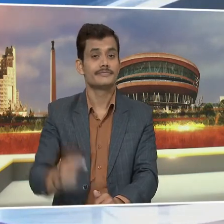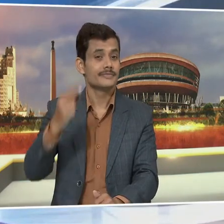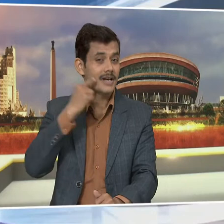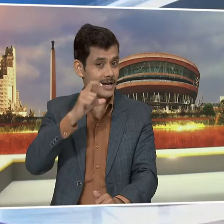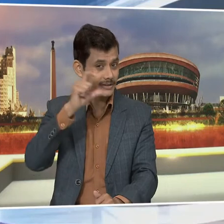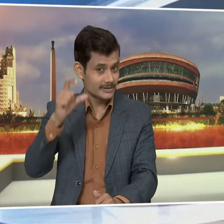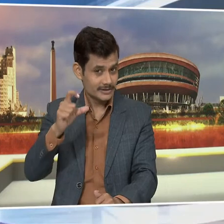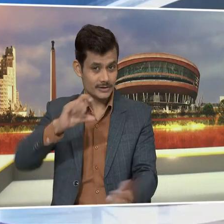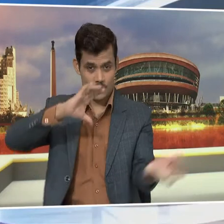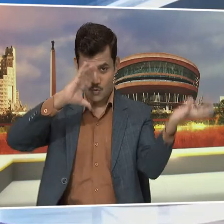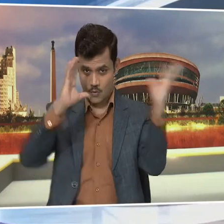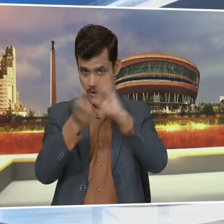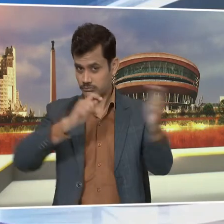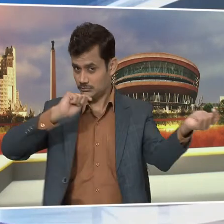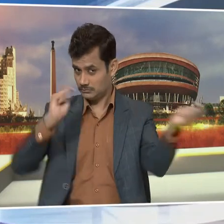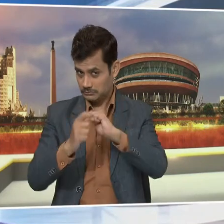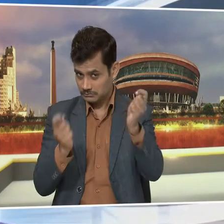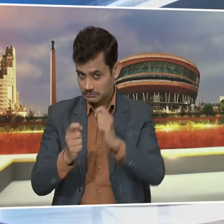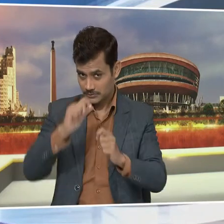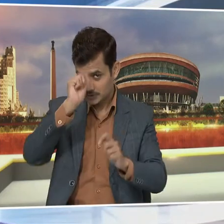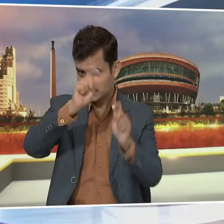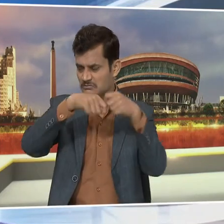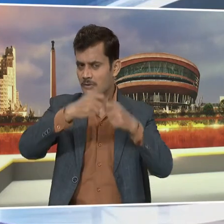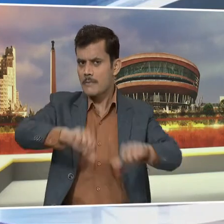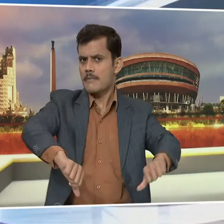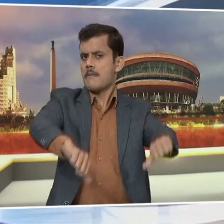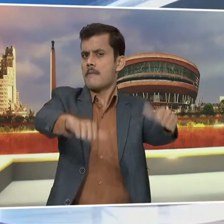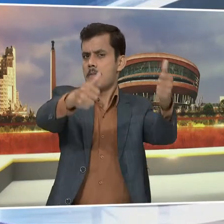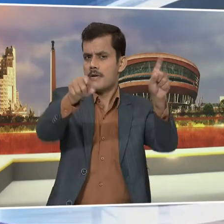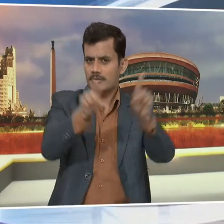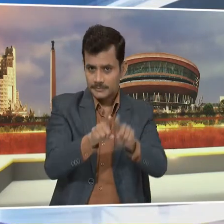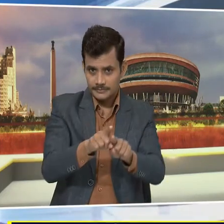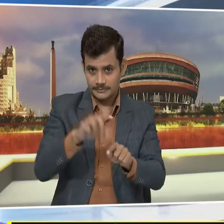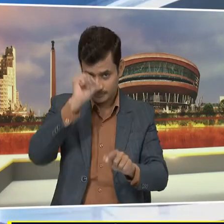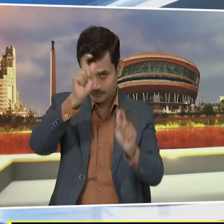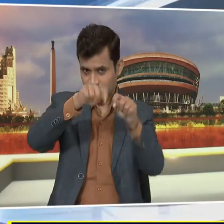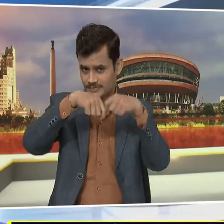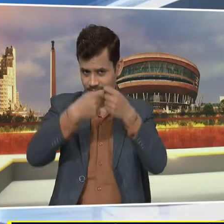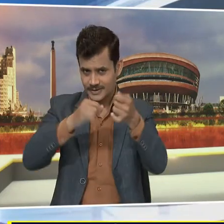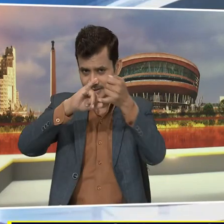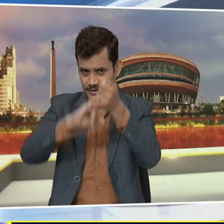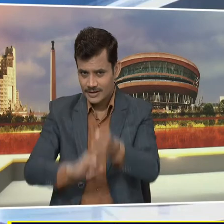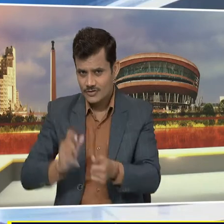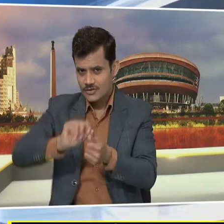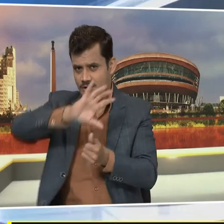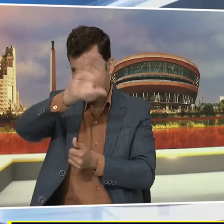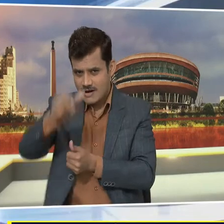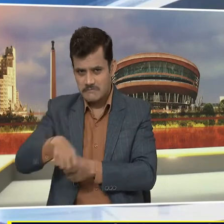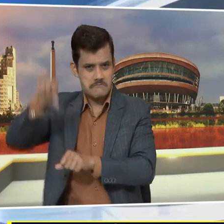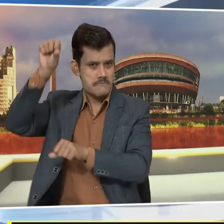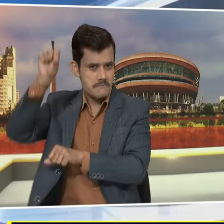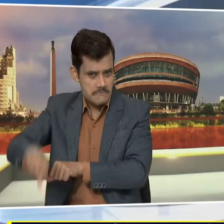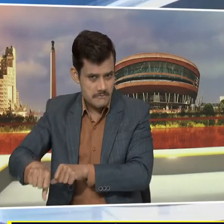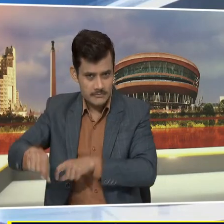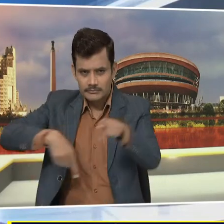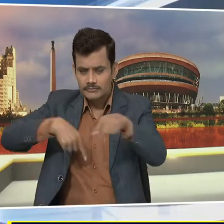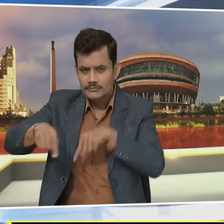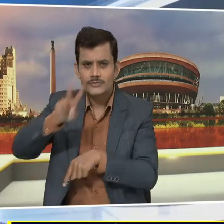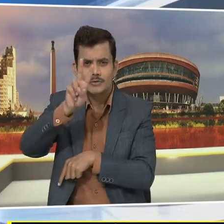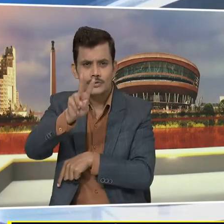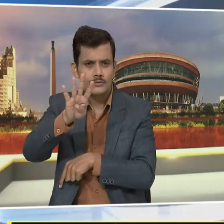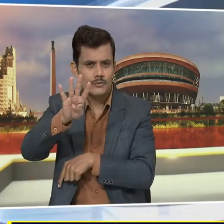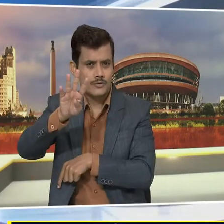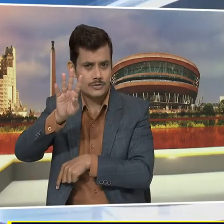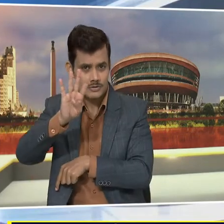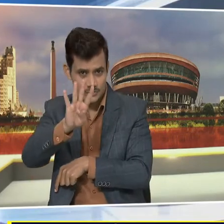आइसेसी विश्वकप में भारत की जीत का सिलसला चारी है भारत ने दक्षन अफ्रीका पर 243 रन की शानदार